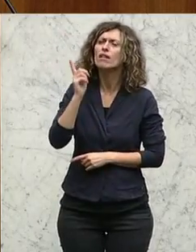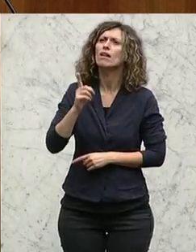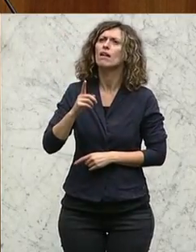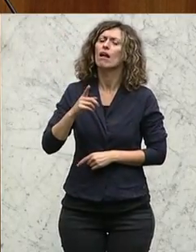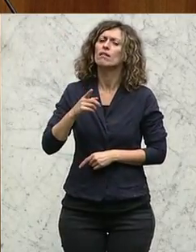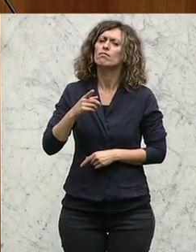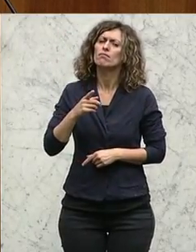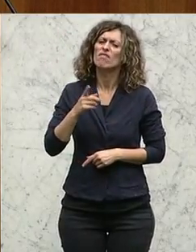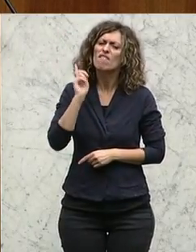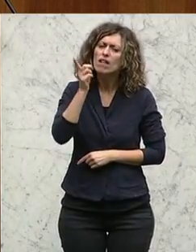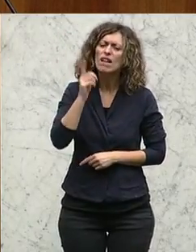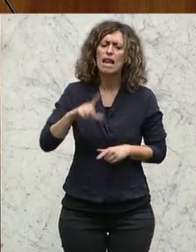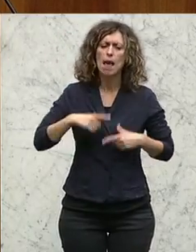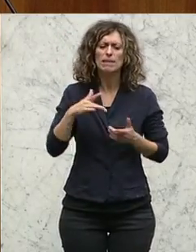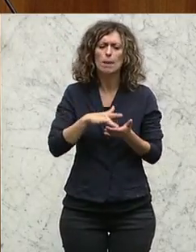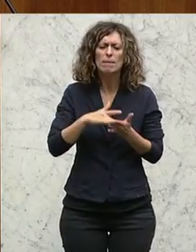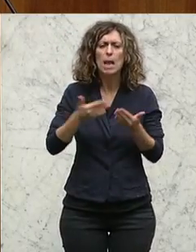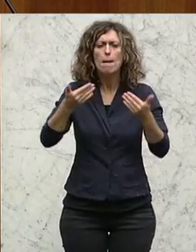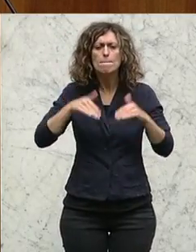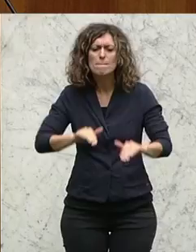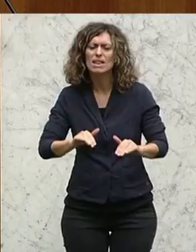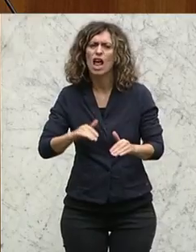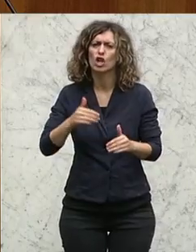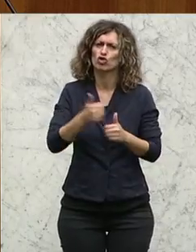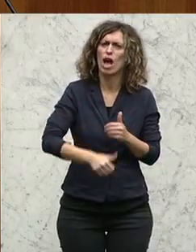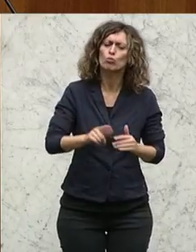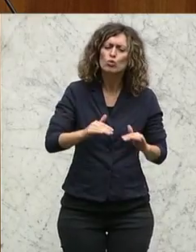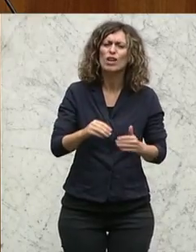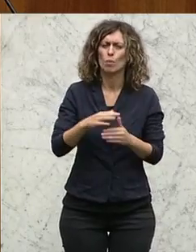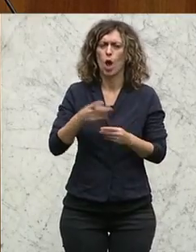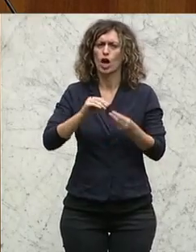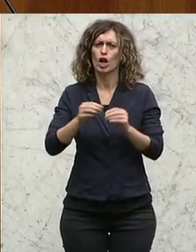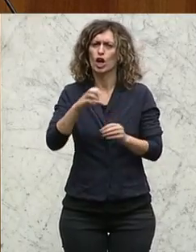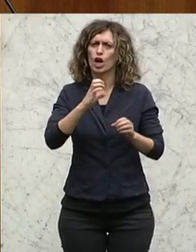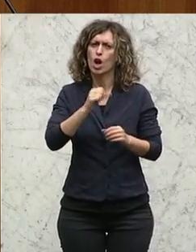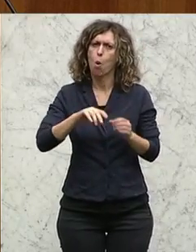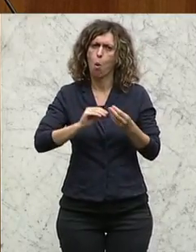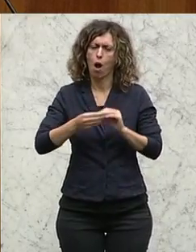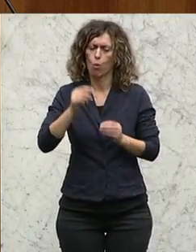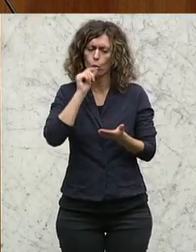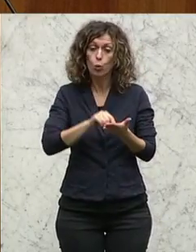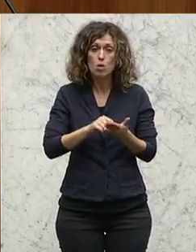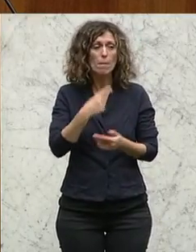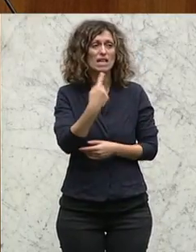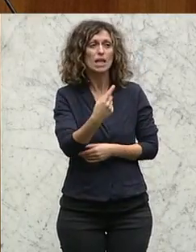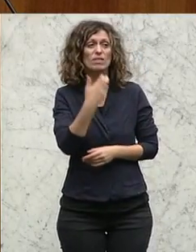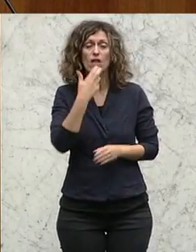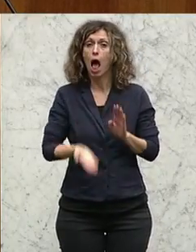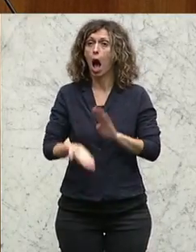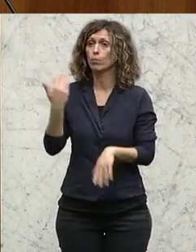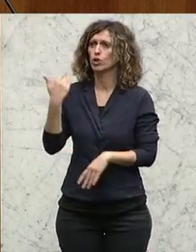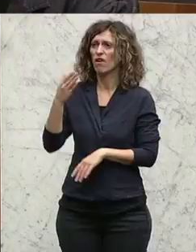Mindeststandards, wie dem Klarhuhn. Und auf der anderen Seite wollen Sie in der Gewerbe- und den Qualitätsberuf des Fleischermeisters abschaffen.